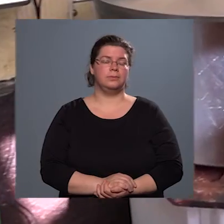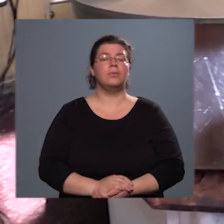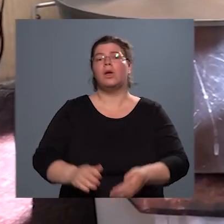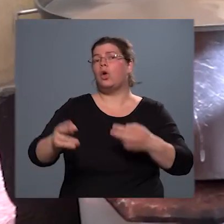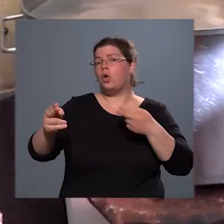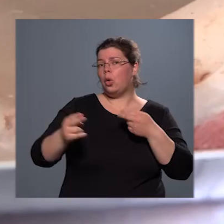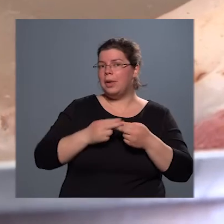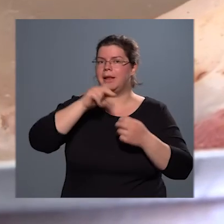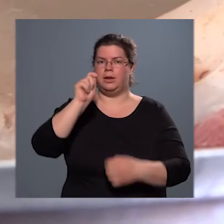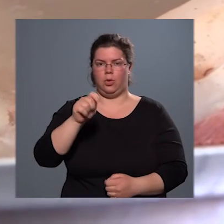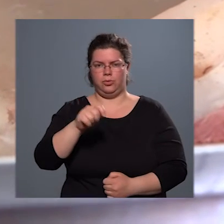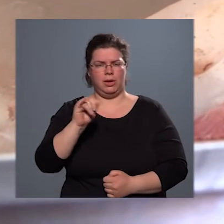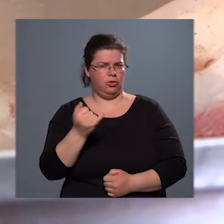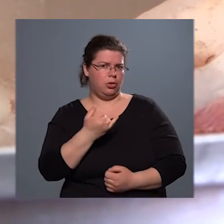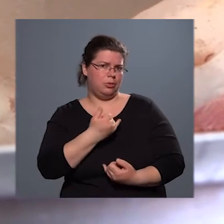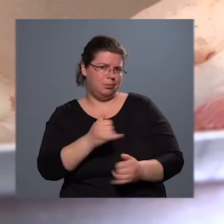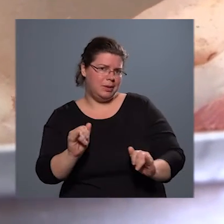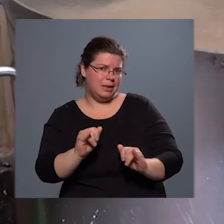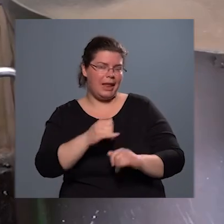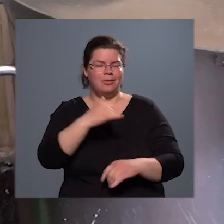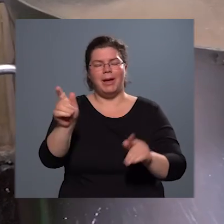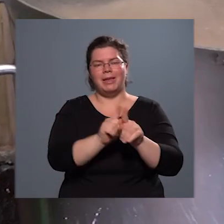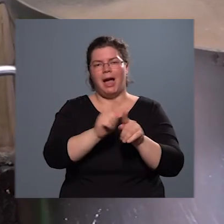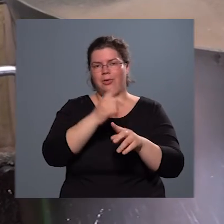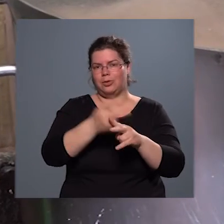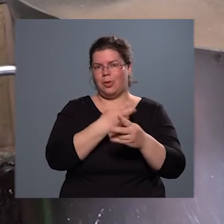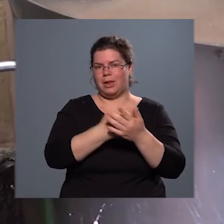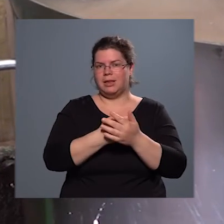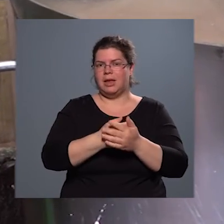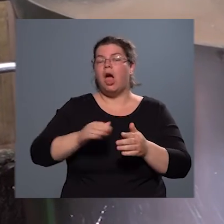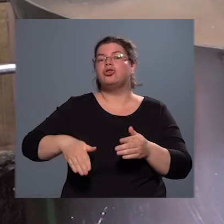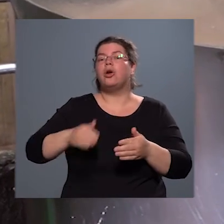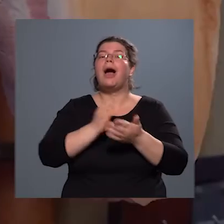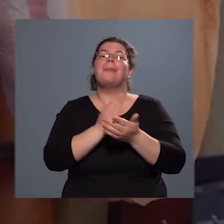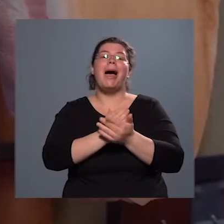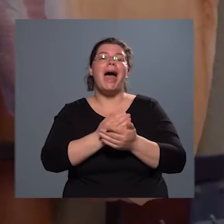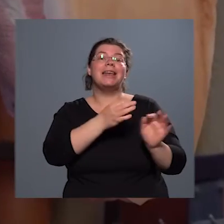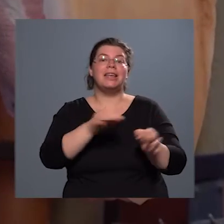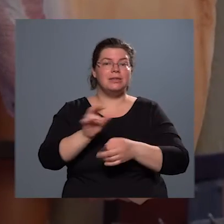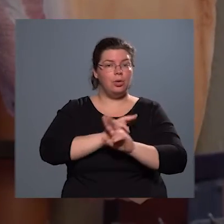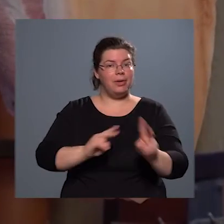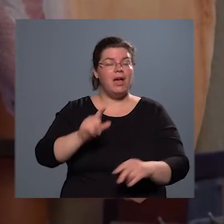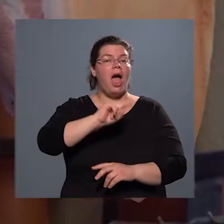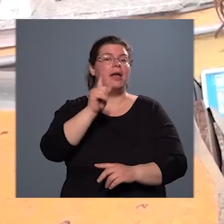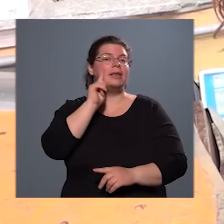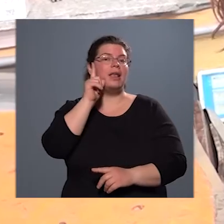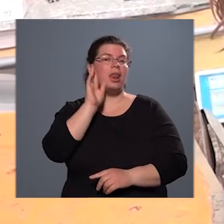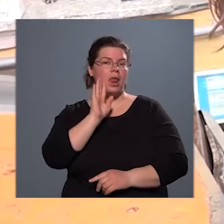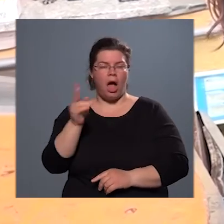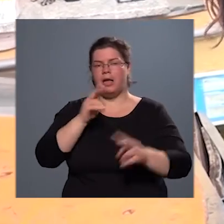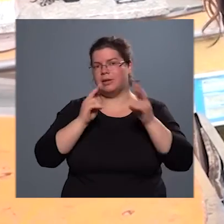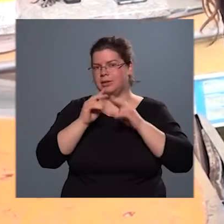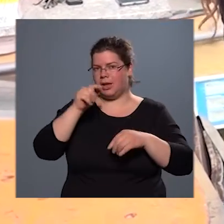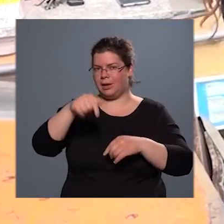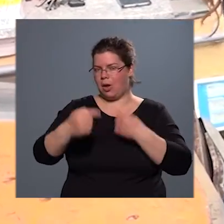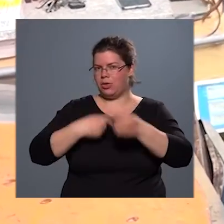Közeledik a húsvét, és ahogy minden évben ilyenkor lenni szokott, a sonkák már készülőben vannak a Zila étterem hagyományai szerint. Az étterem